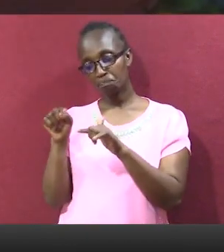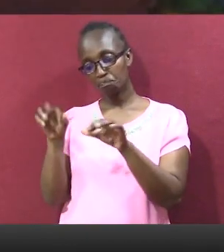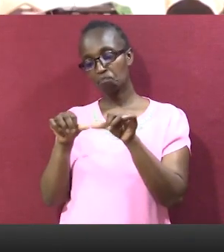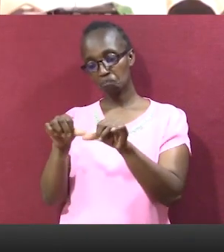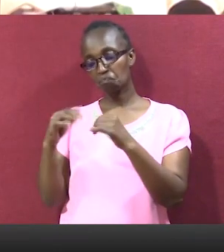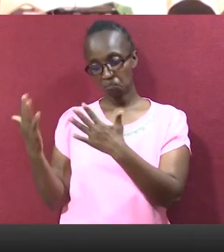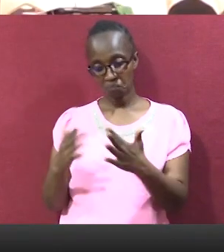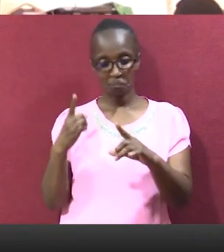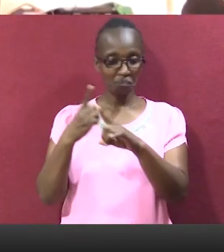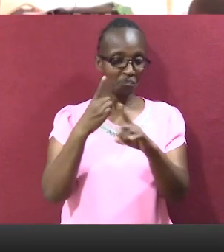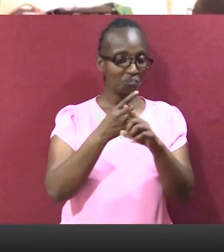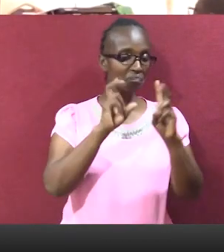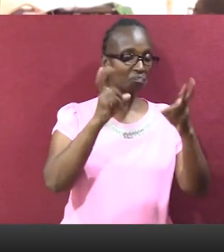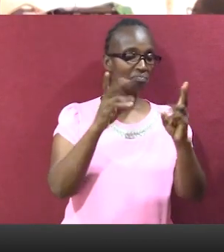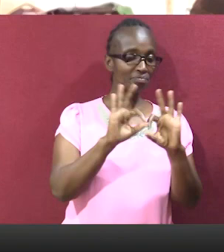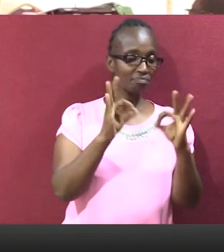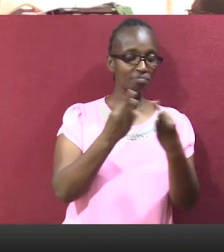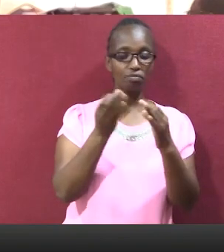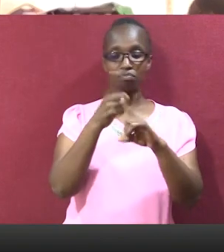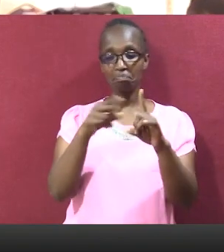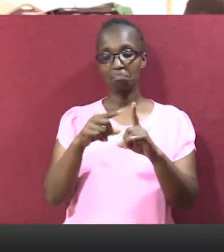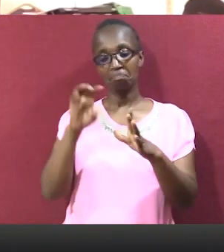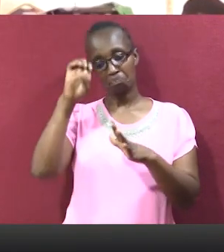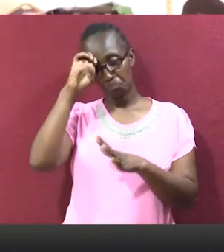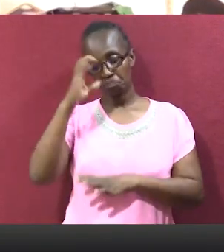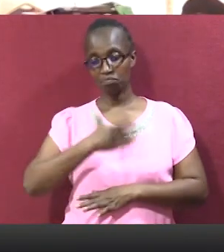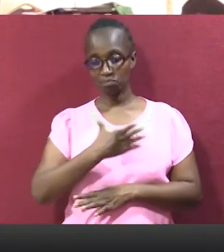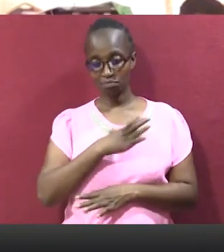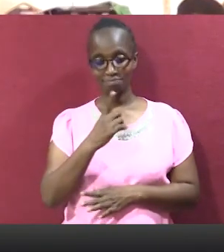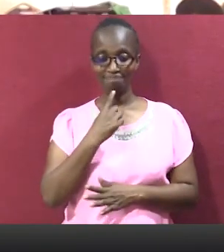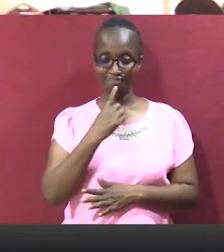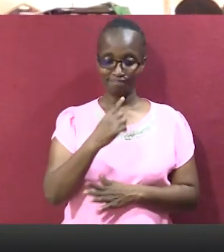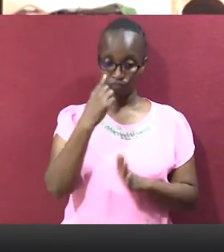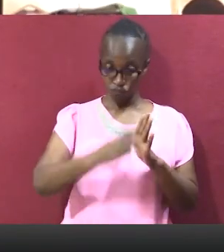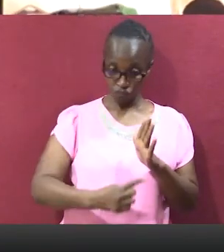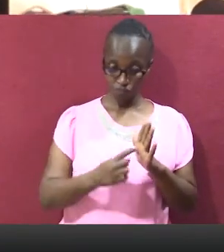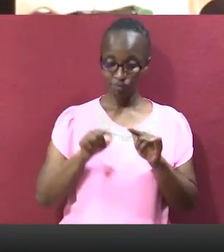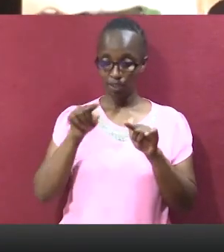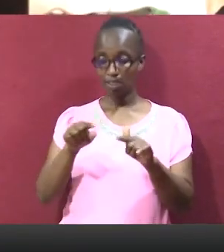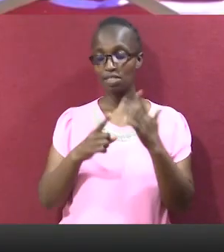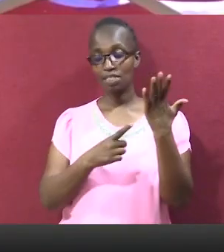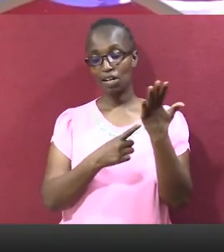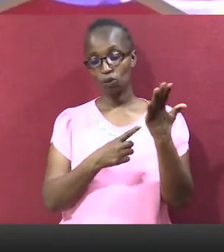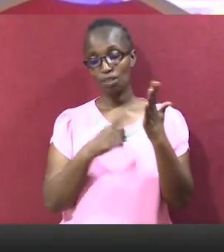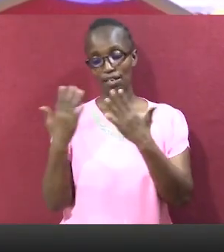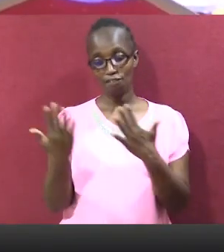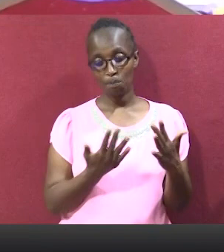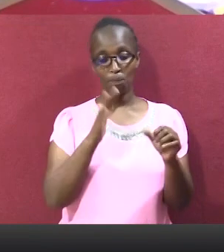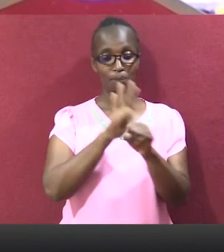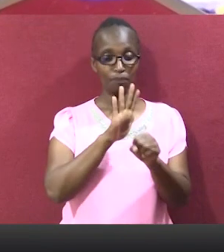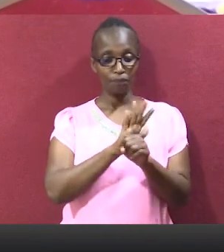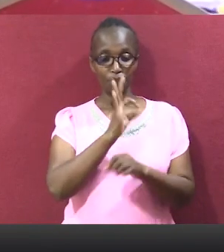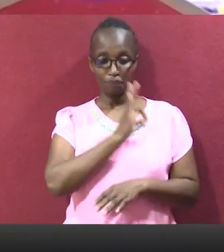almarufu cryptocurrency ukiendelea kufutia siya tufuti katika jamii. Wasomi wanasema matumizi ya sarafu hizi za